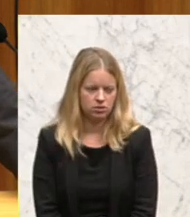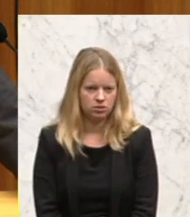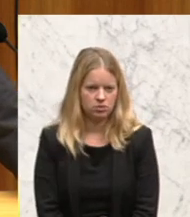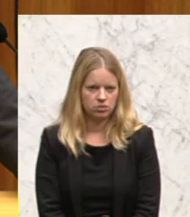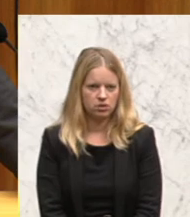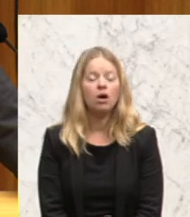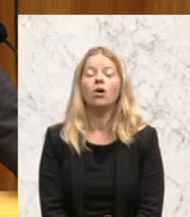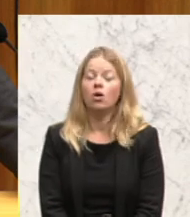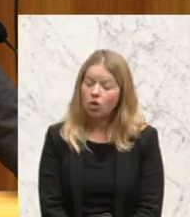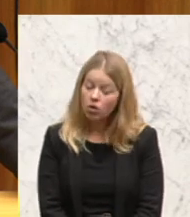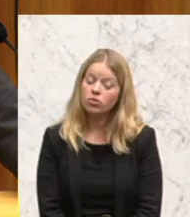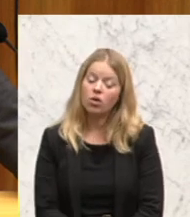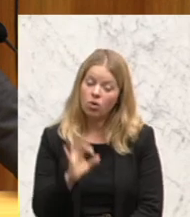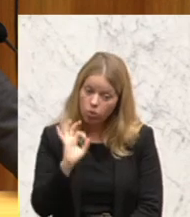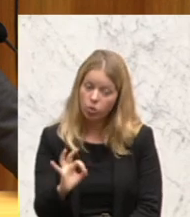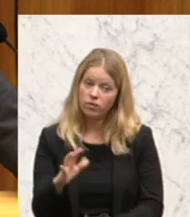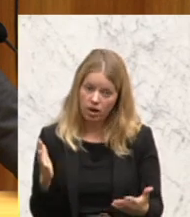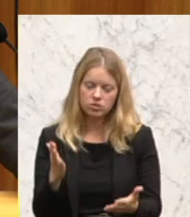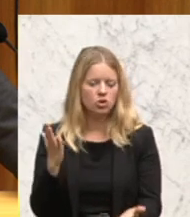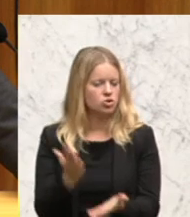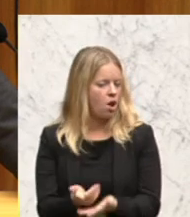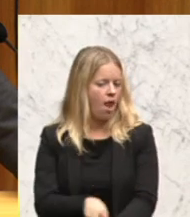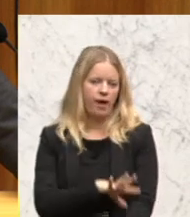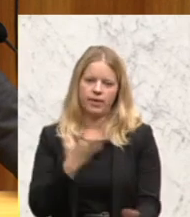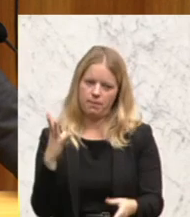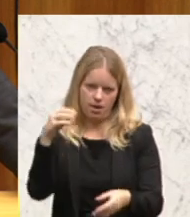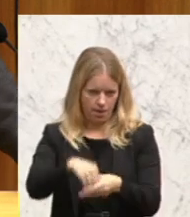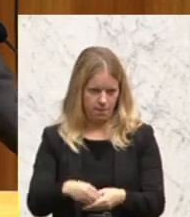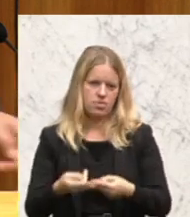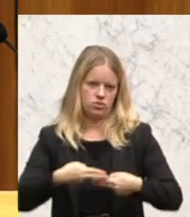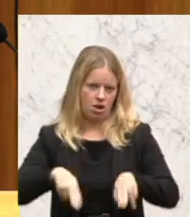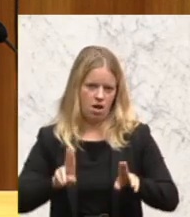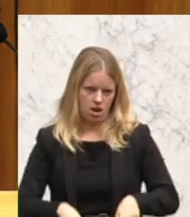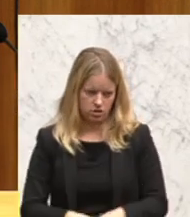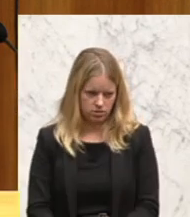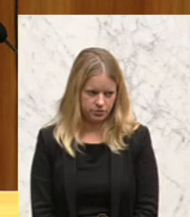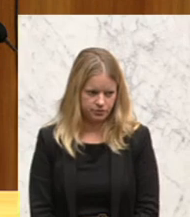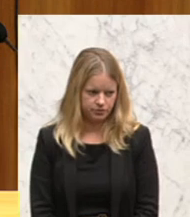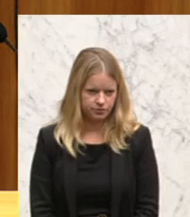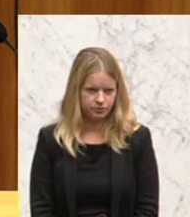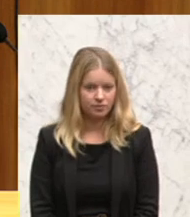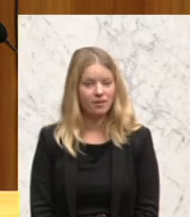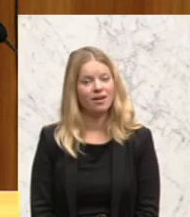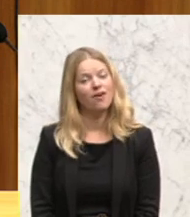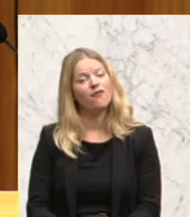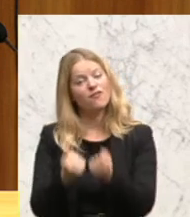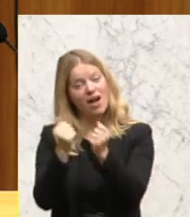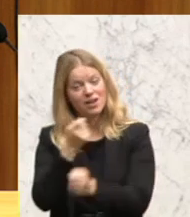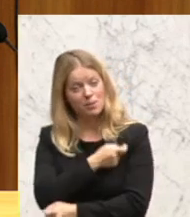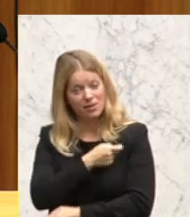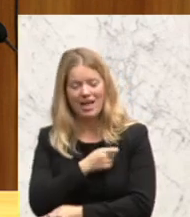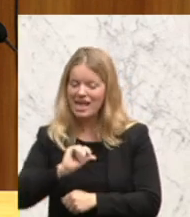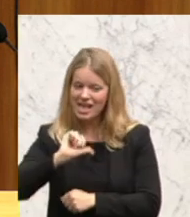Gründen schon lang nicht mehr im österreichischen Nationalrat. Die Freiheitliche Partei ist die erste österreichische